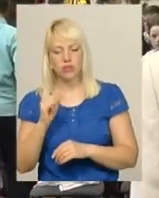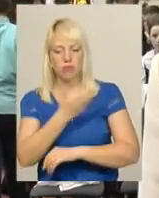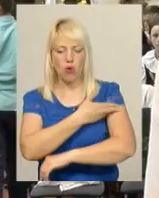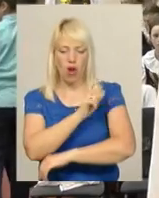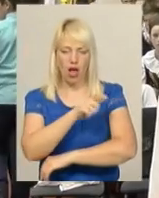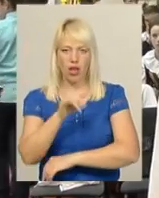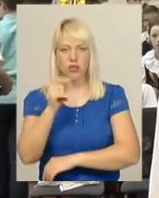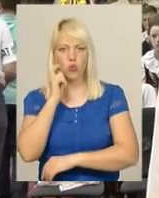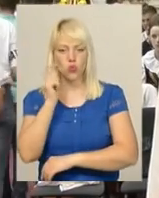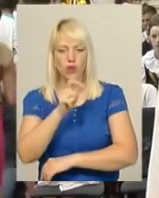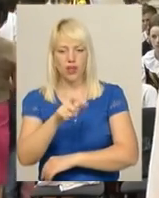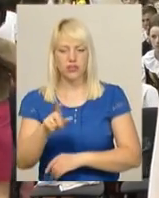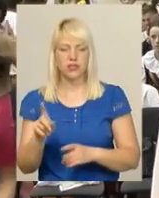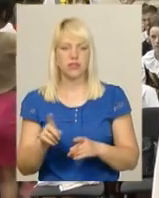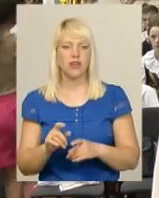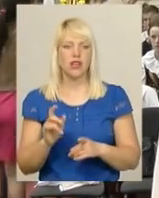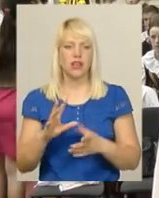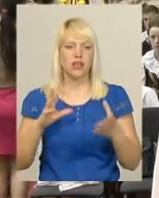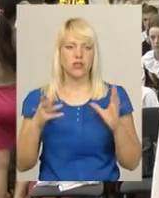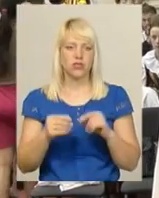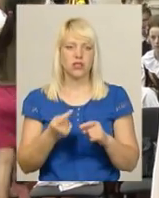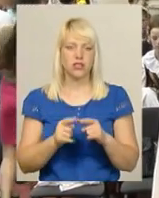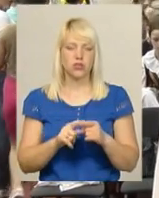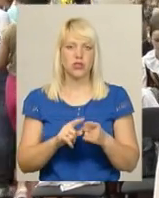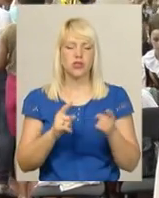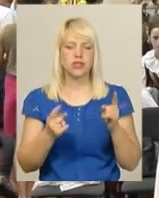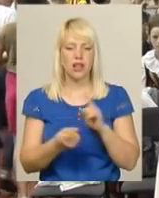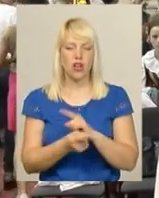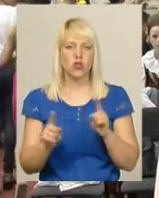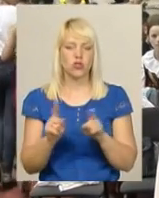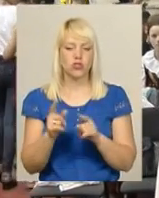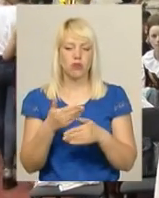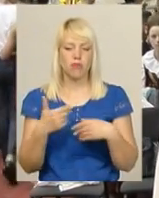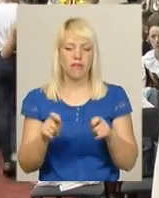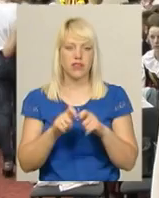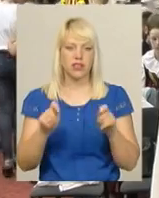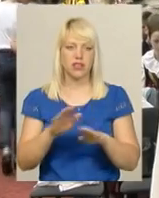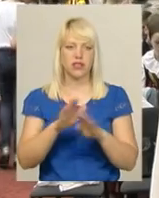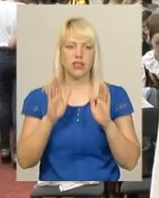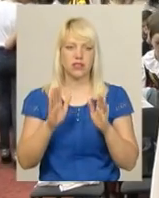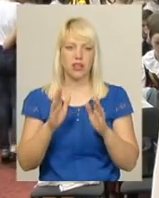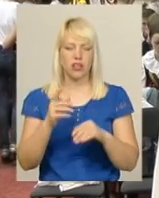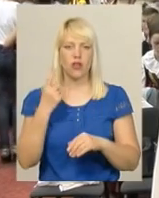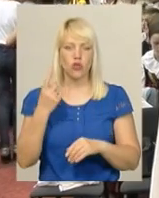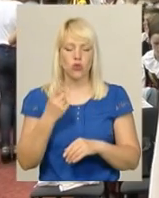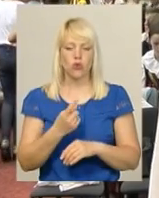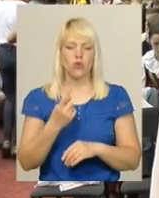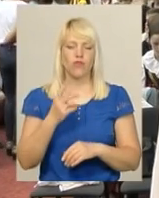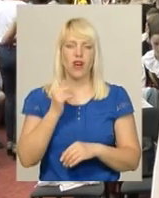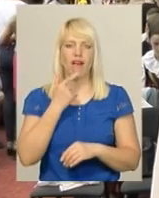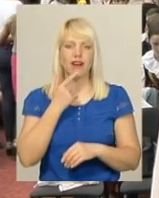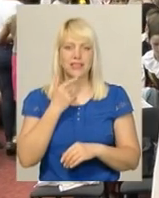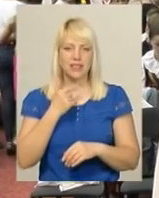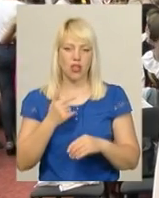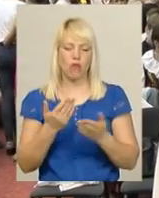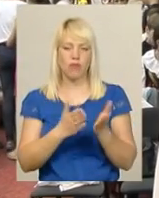живуть в Польщі. Результатом цього стало, що ми відкрили не тільки бібліотеку одну в Красилої, але й дві. І